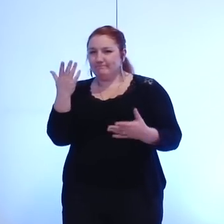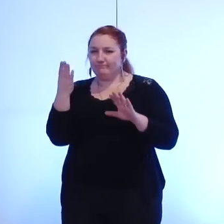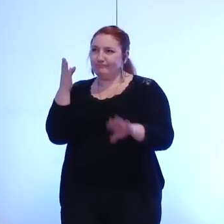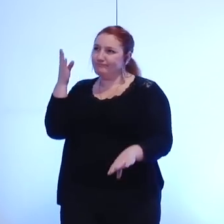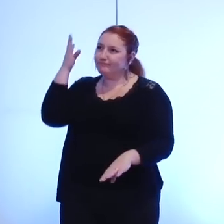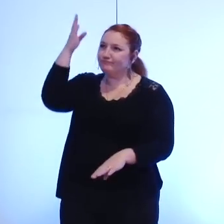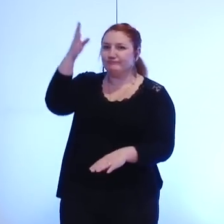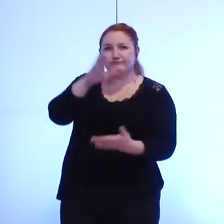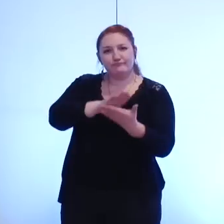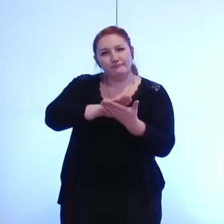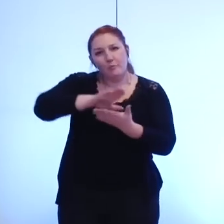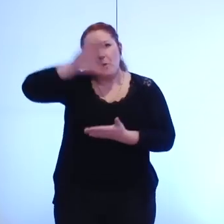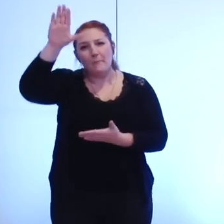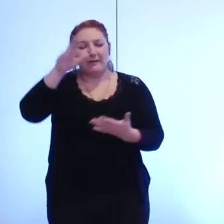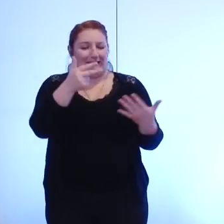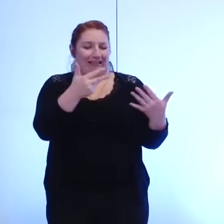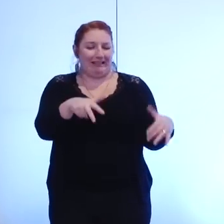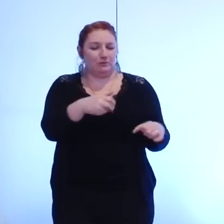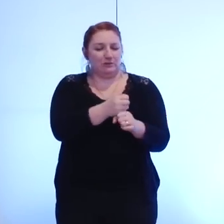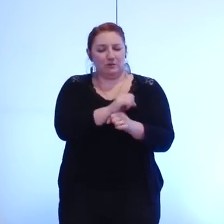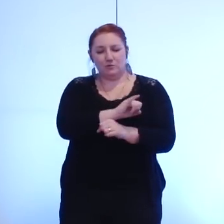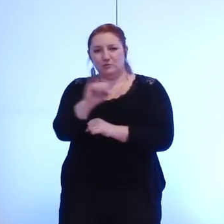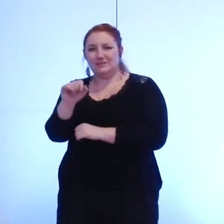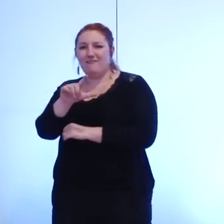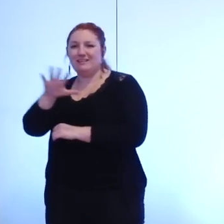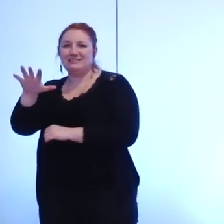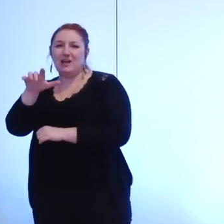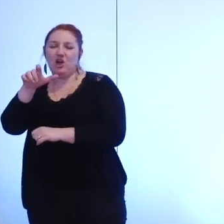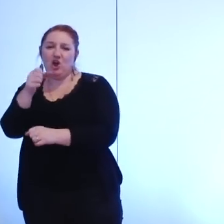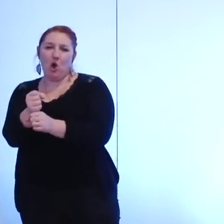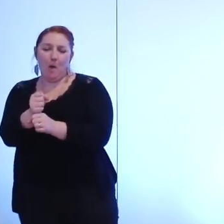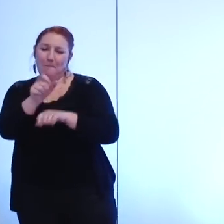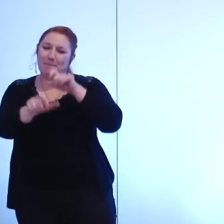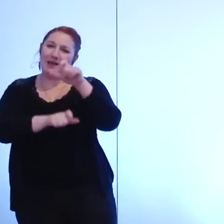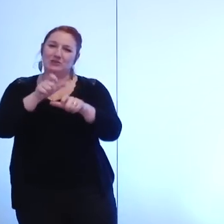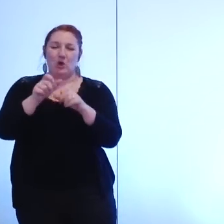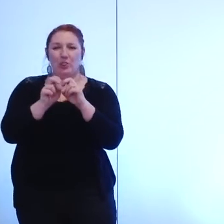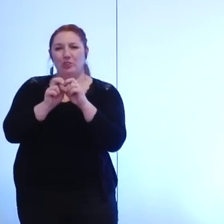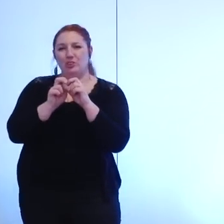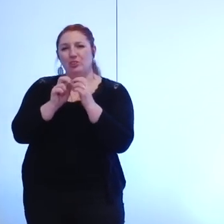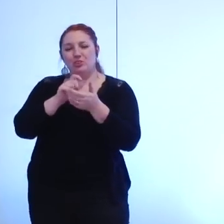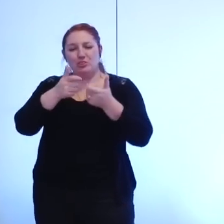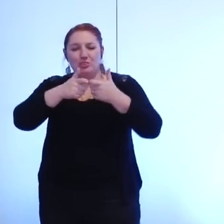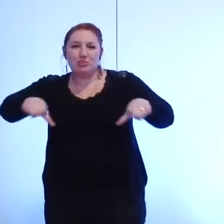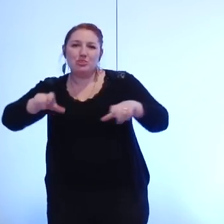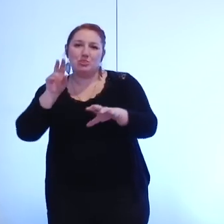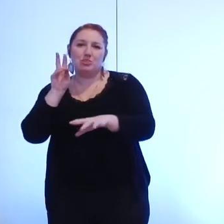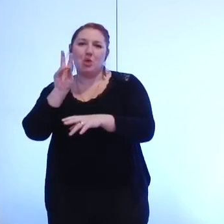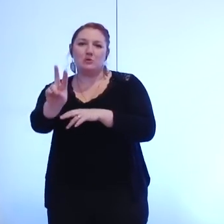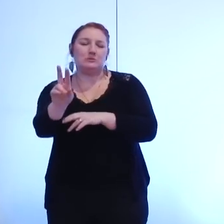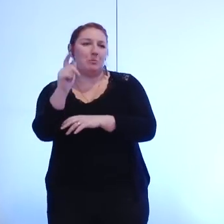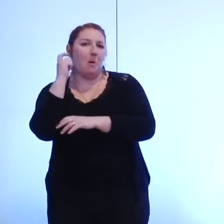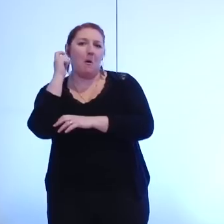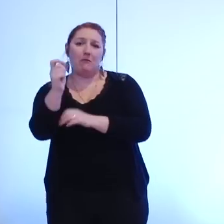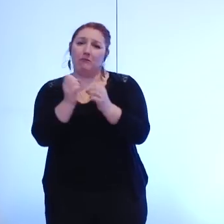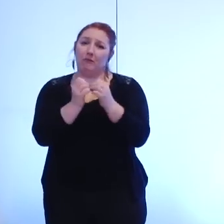transports publics pour les 18-25 ans soit peut-être mais vous m'infirmerez sans doute